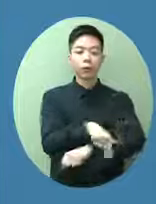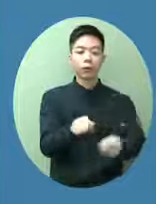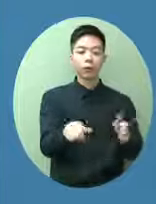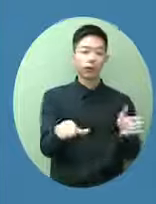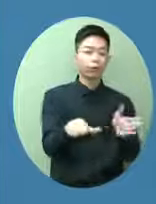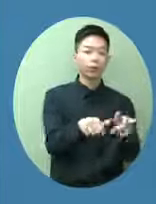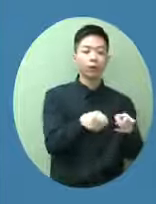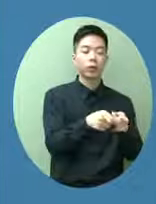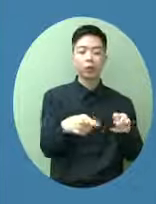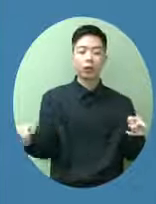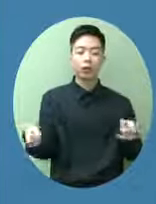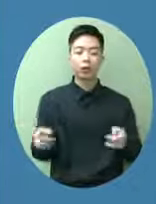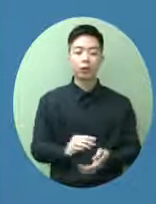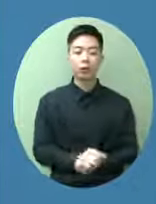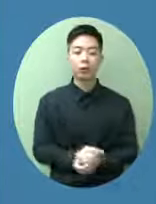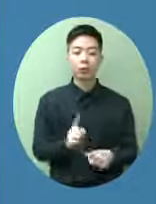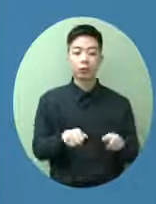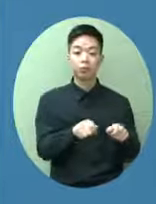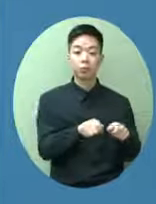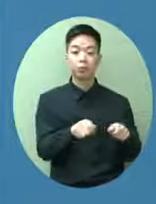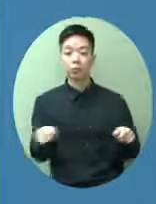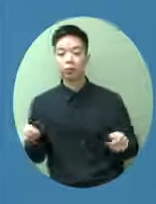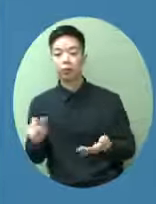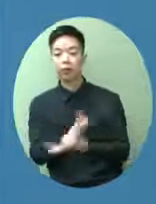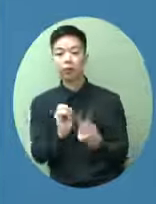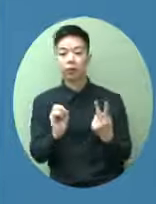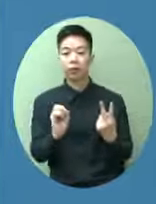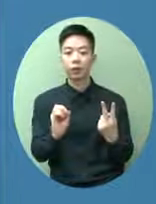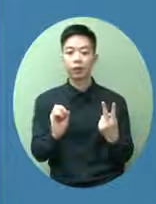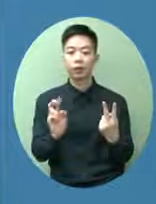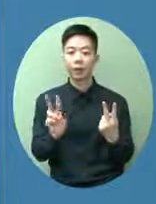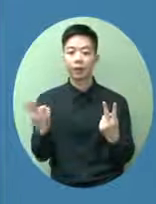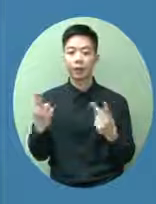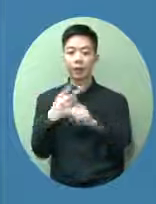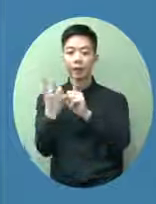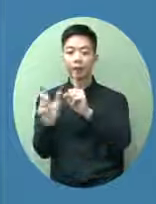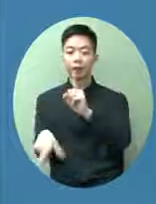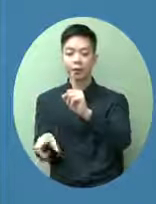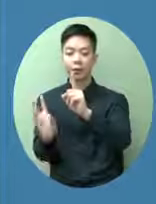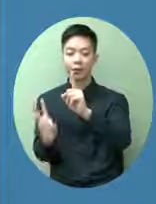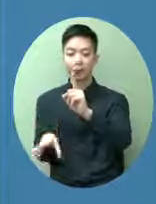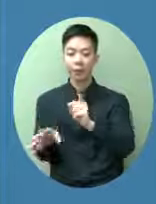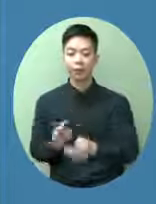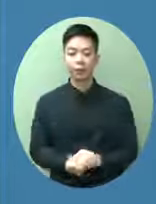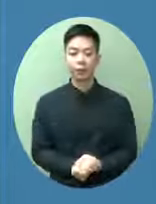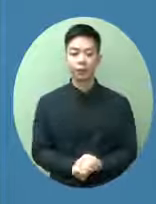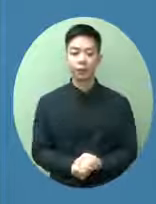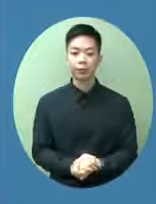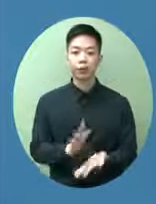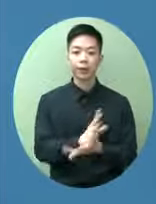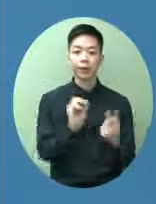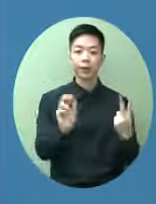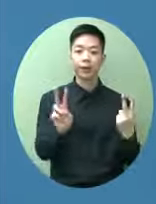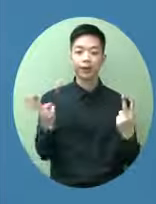長的一批是延續到明年的十月明年的十二月底明年的十月底整個2022年